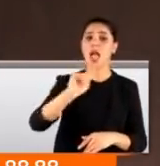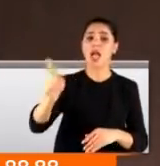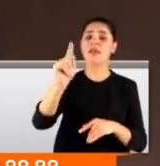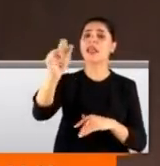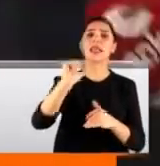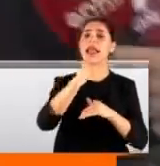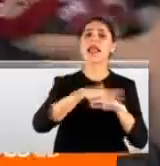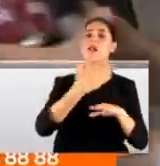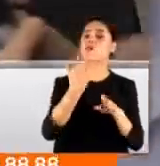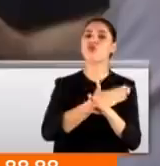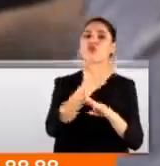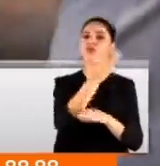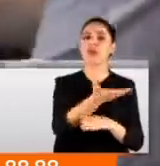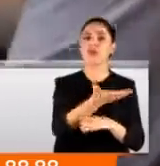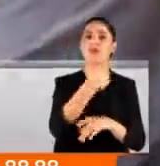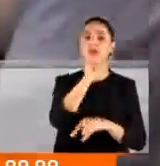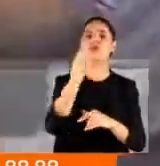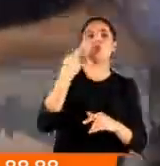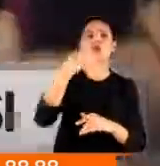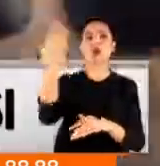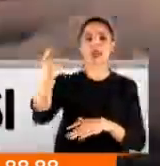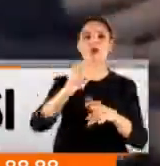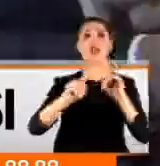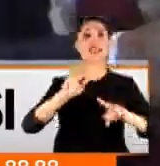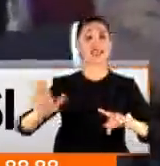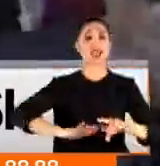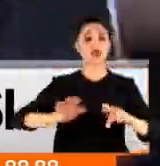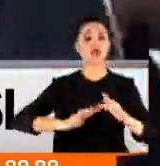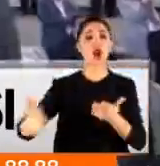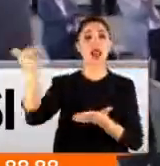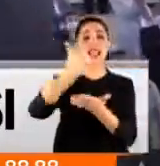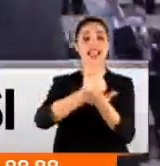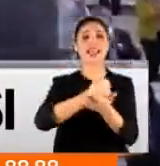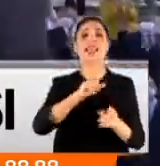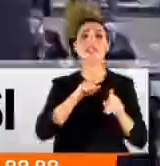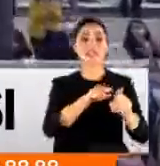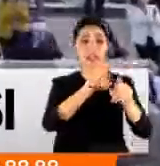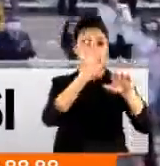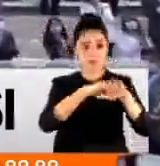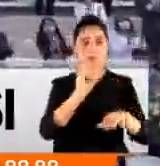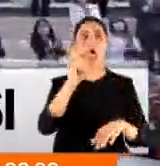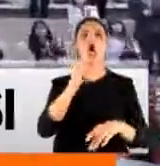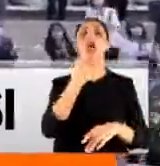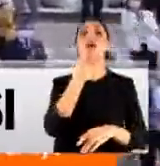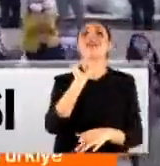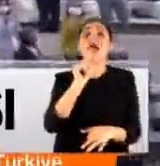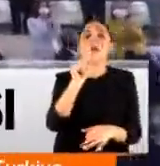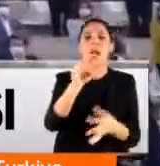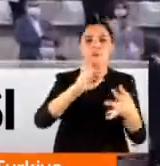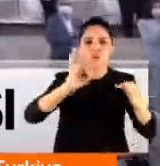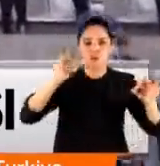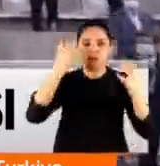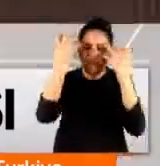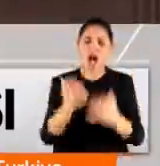gereğini yapmıyorsunuz? Cumhurbaşkanı Erdoğan, Kemal Kılıçdaroğlu'nun iktidarın peşinden gidene öğretmen demem sözlerini de sert